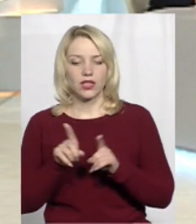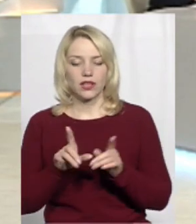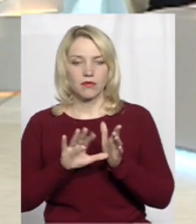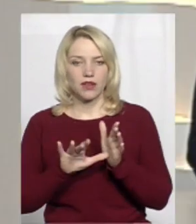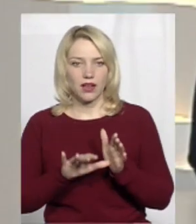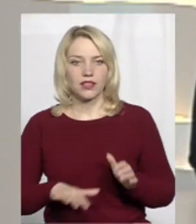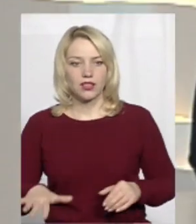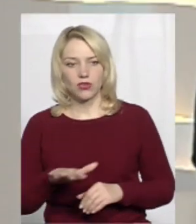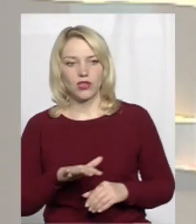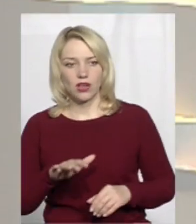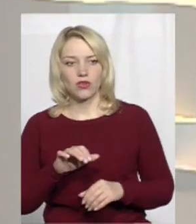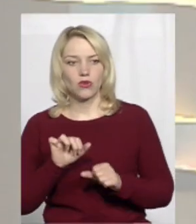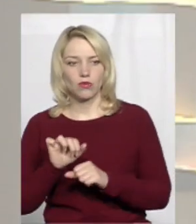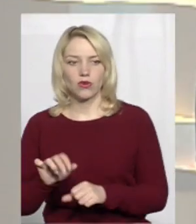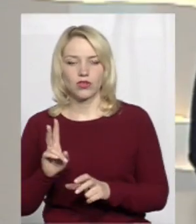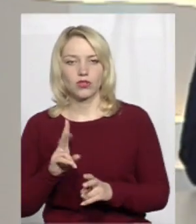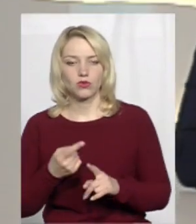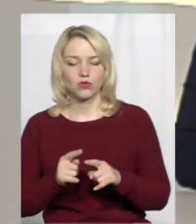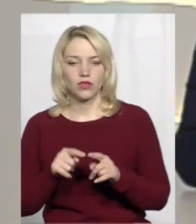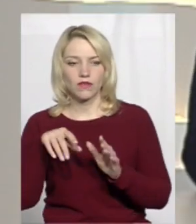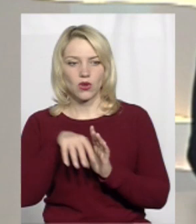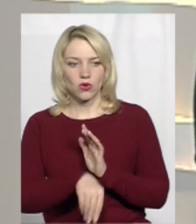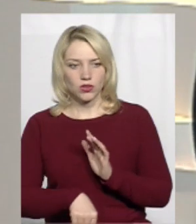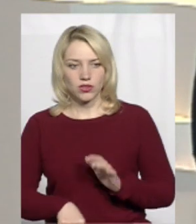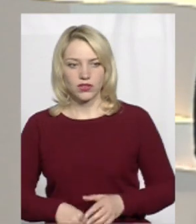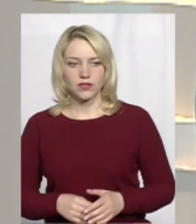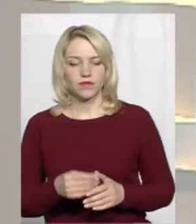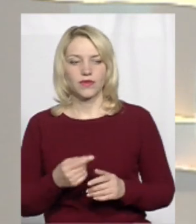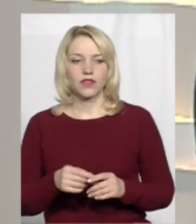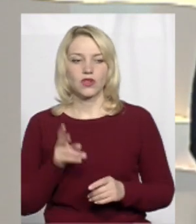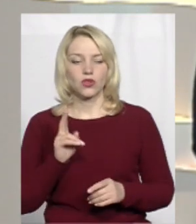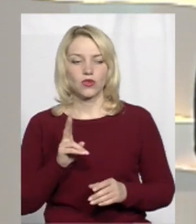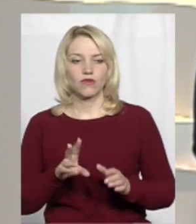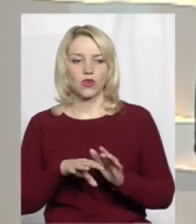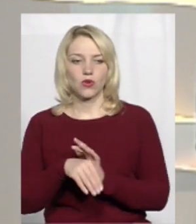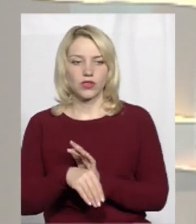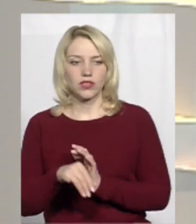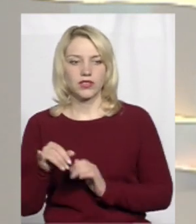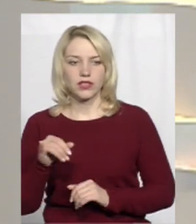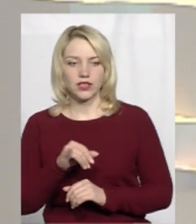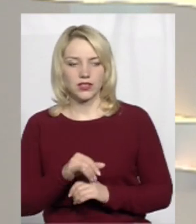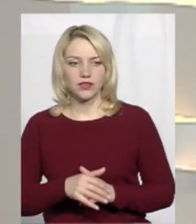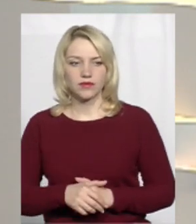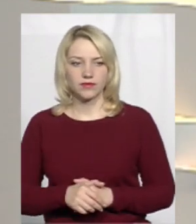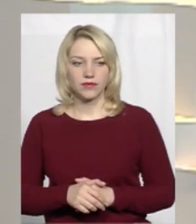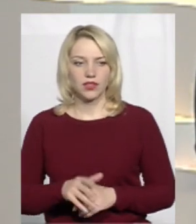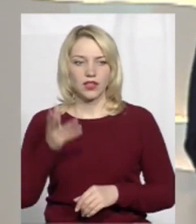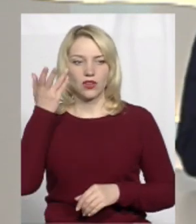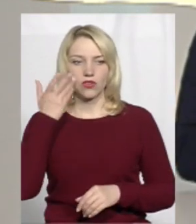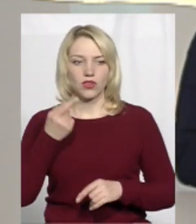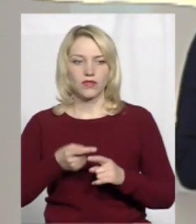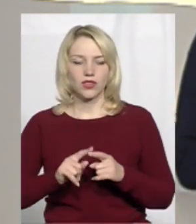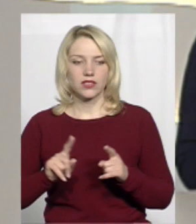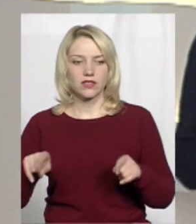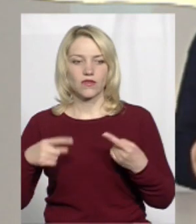оборони? Хто туди входить? Ну, так, наприклад, хто входить і коли вона